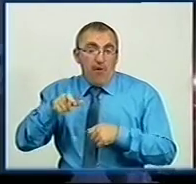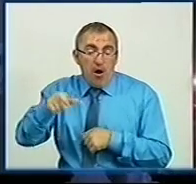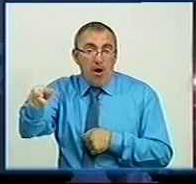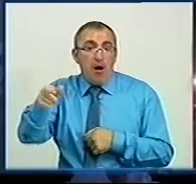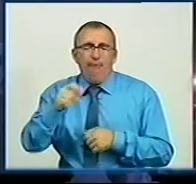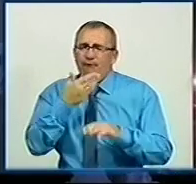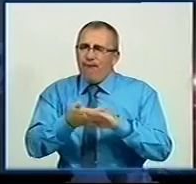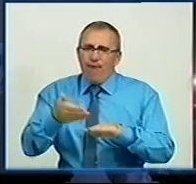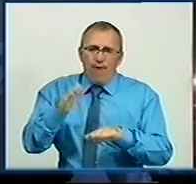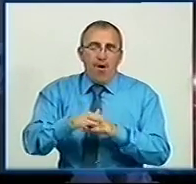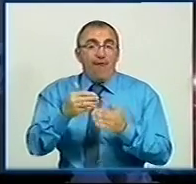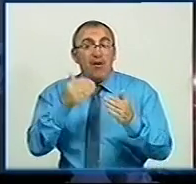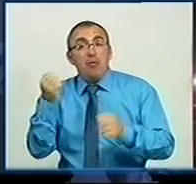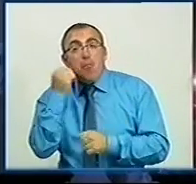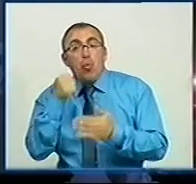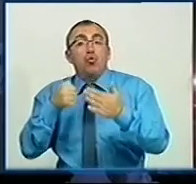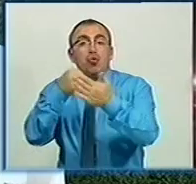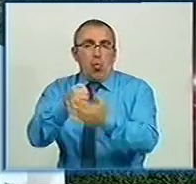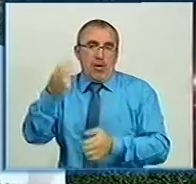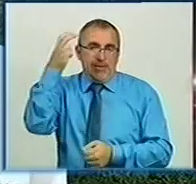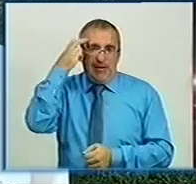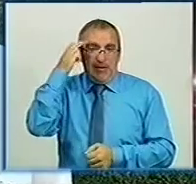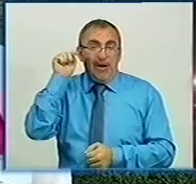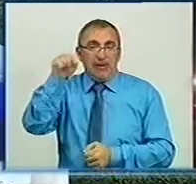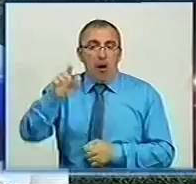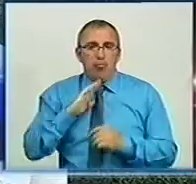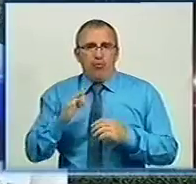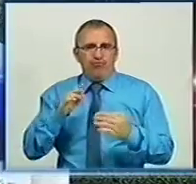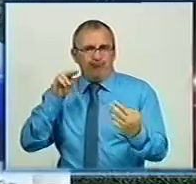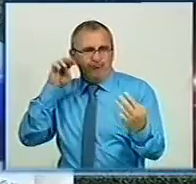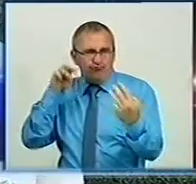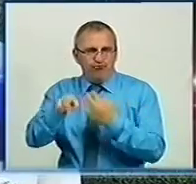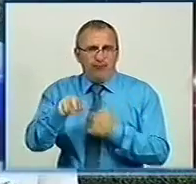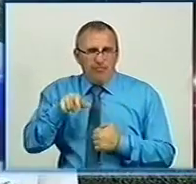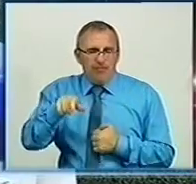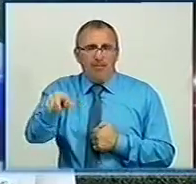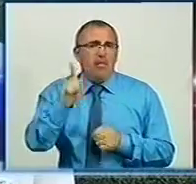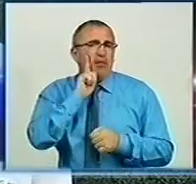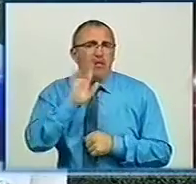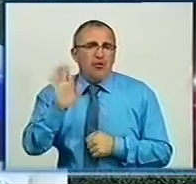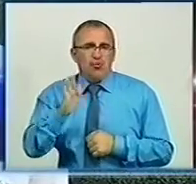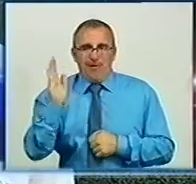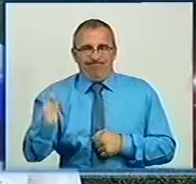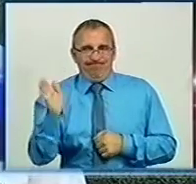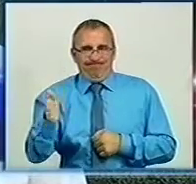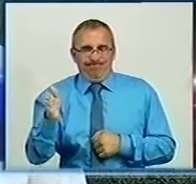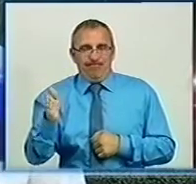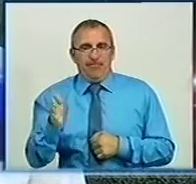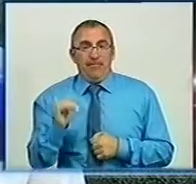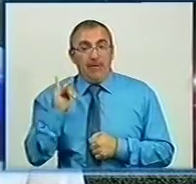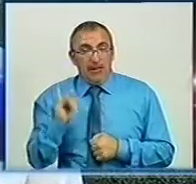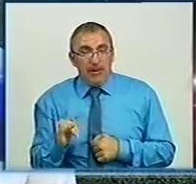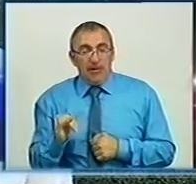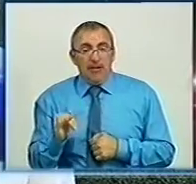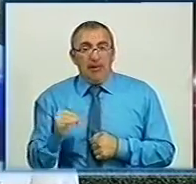шлях, зізнається, був саме від Москви до Києва. Там траса була трошки незручна для автостопу. Тому і